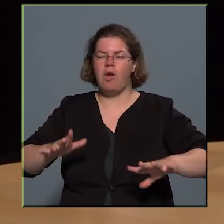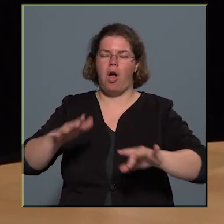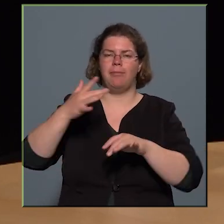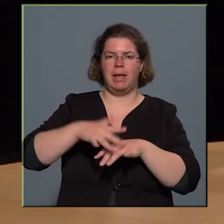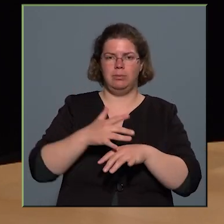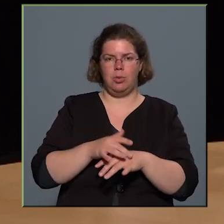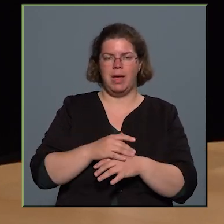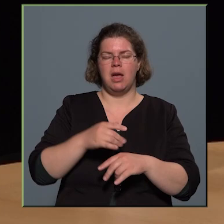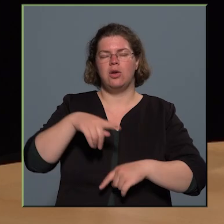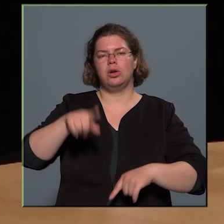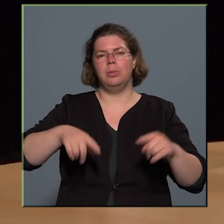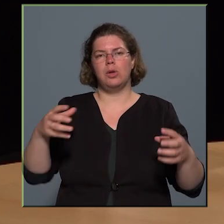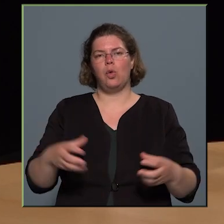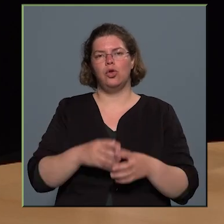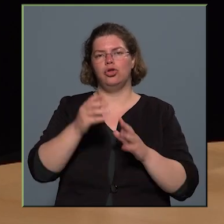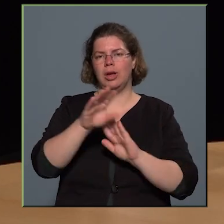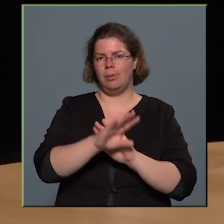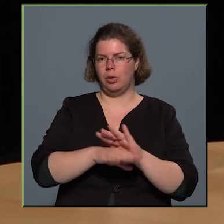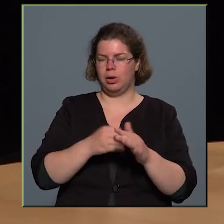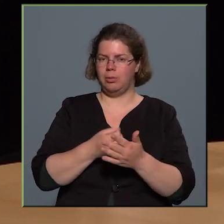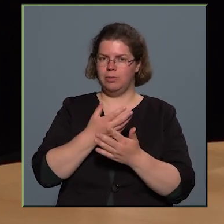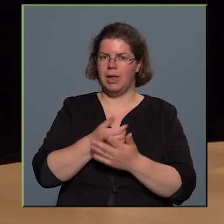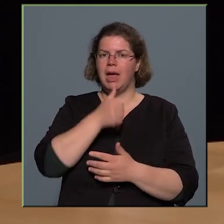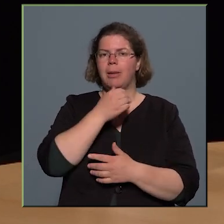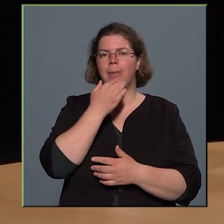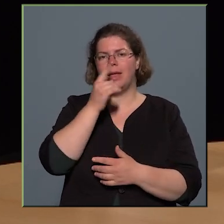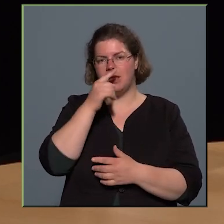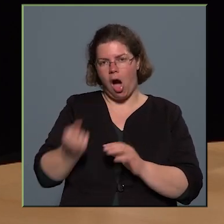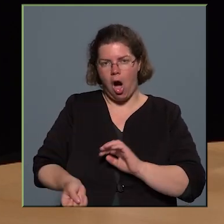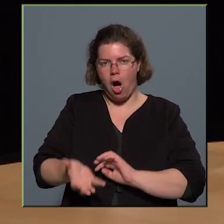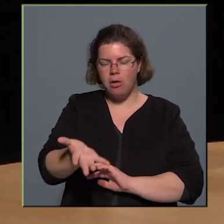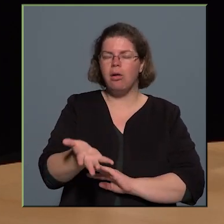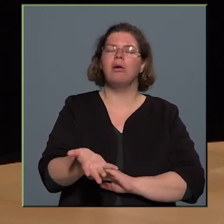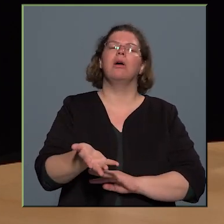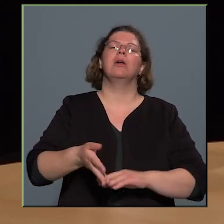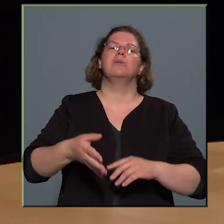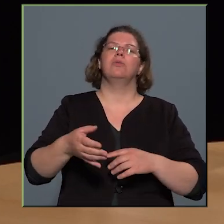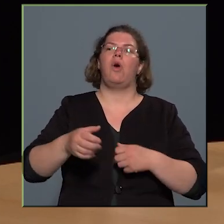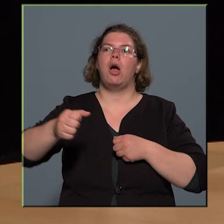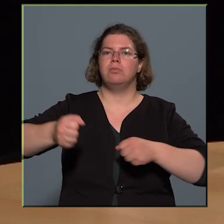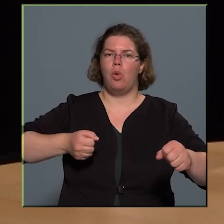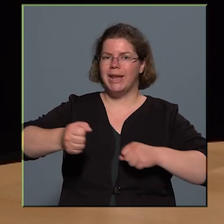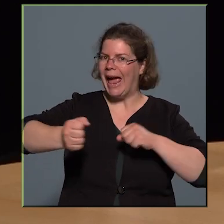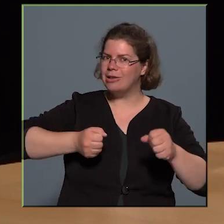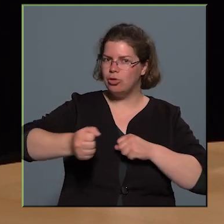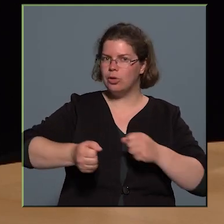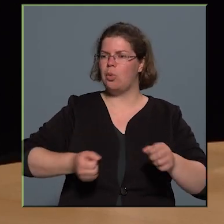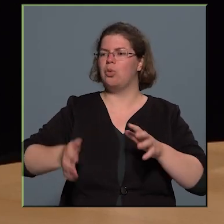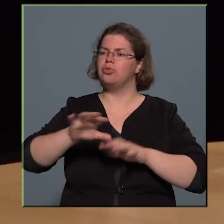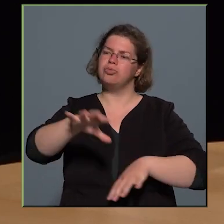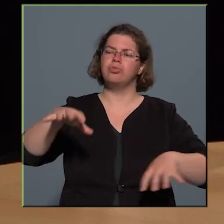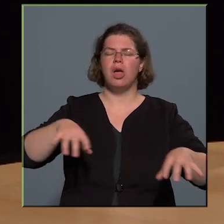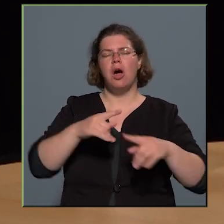közösségi programok felmerültek, például petangpálya, vagy valamilyen közös bográcsolás, sütögetés, tehát ilyen apró